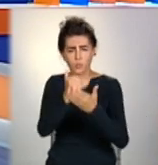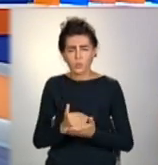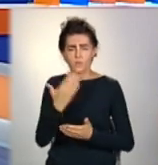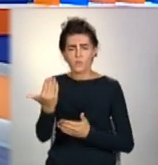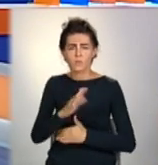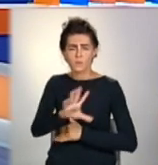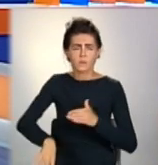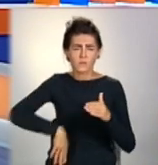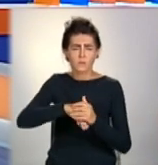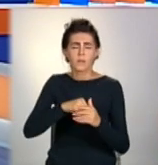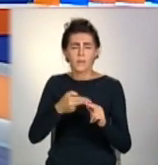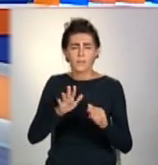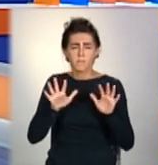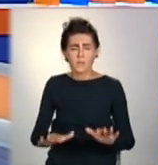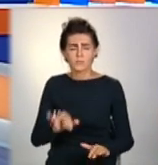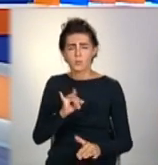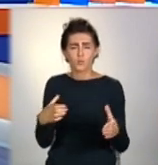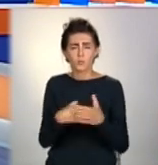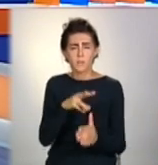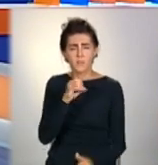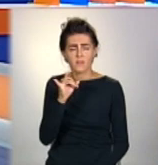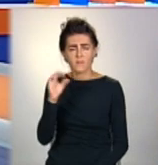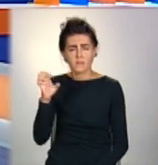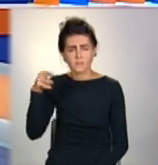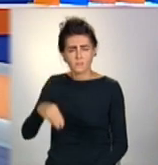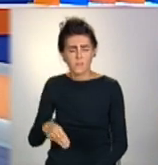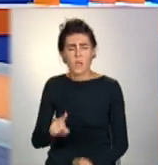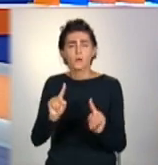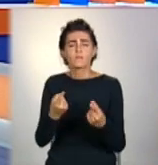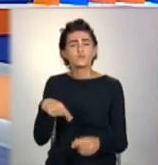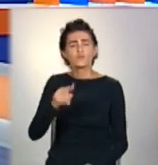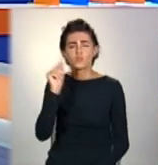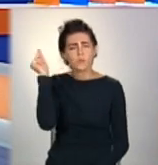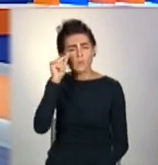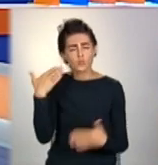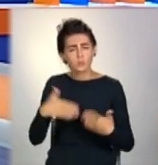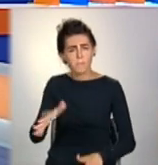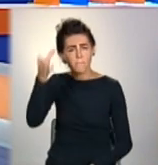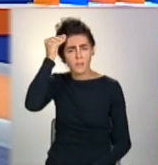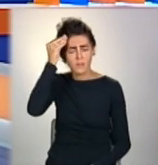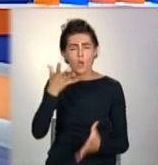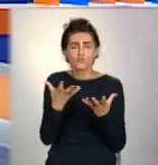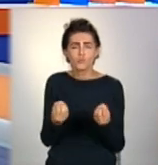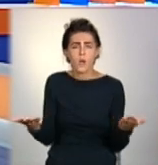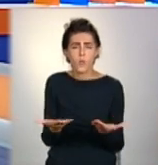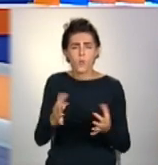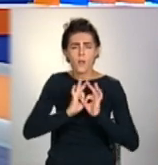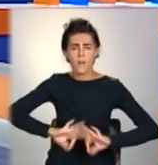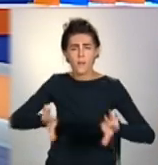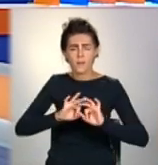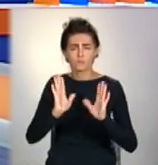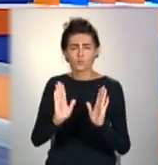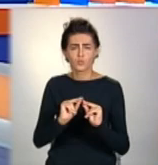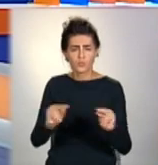муніципалітету та групи «Метінвест». Чому вже навчилися учасники та які ще лекції запланували тренери,